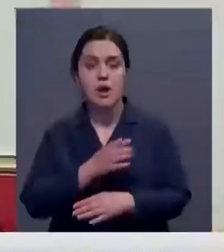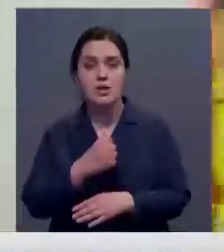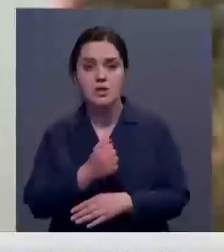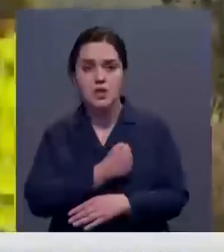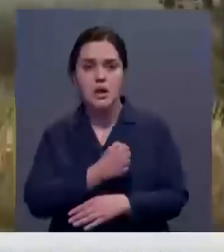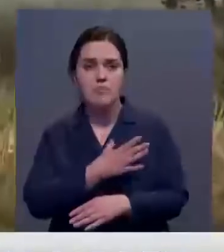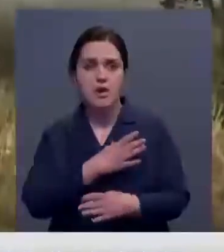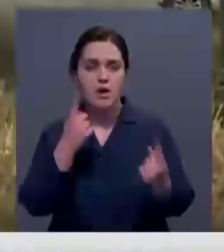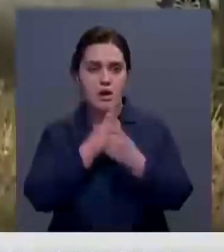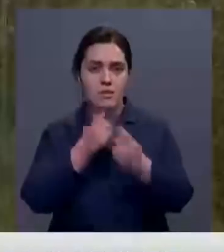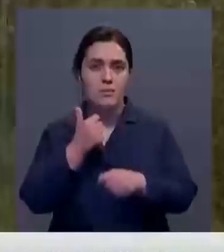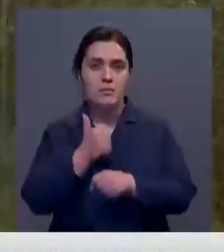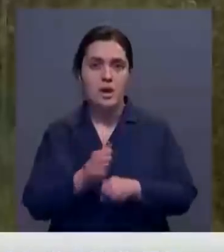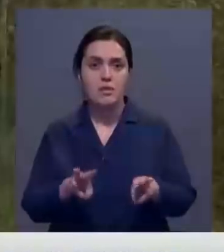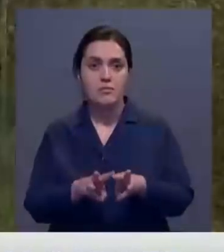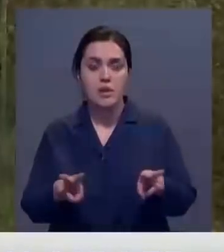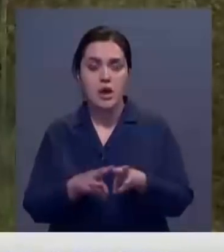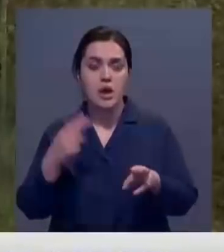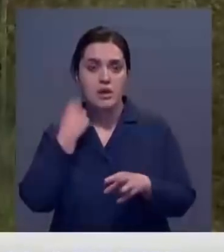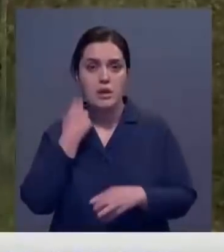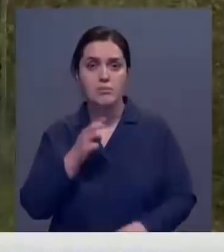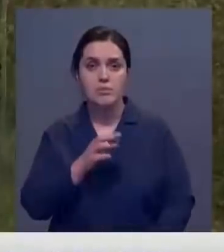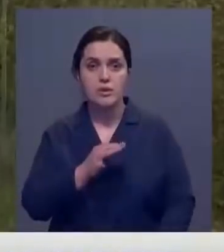премьер-министр великобритарии Борис Джонсон.